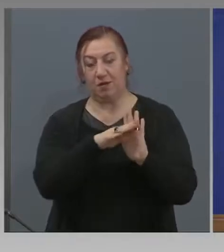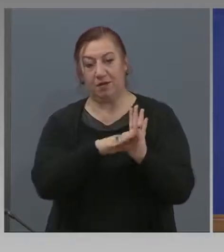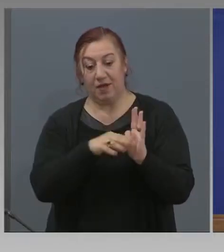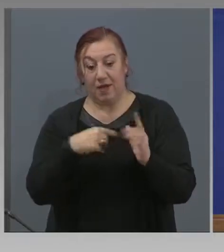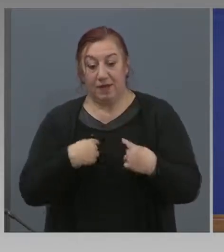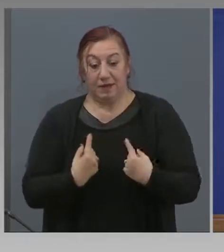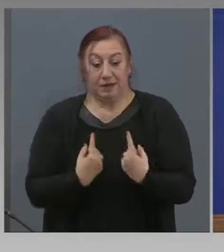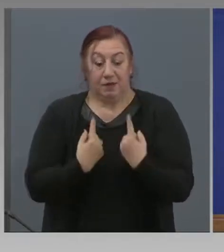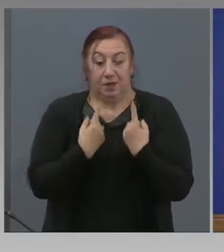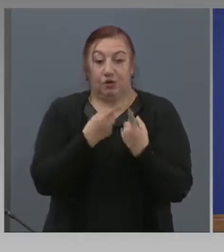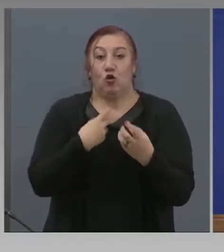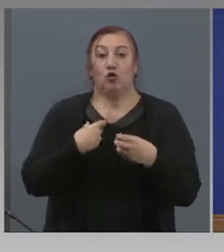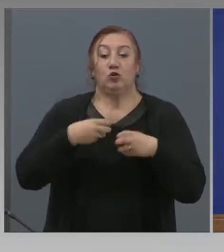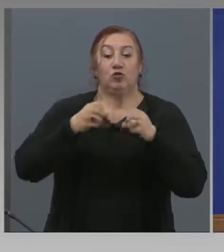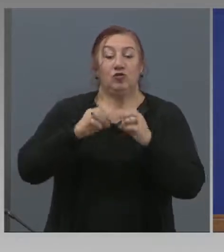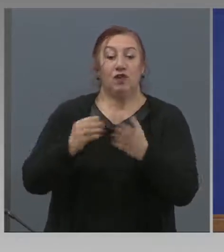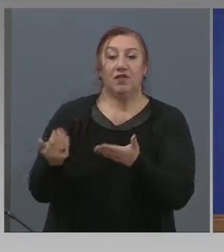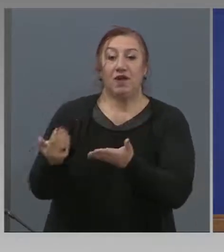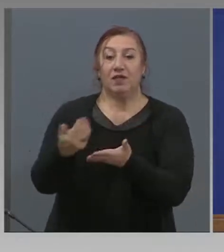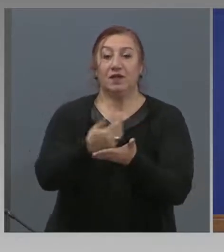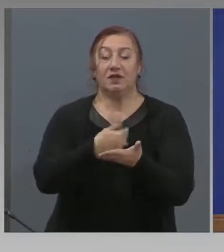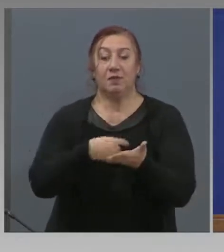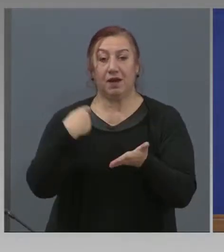стигнахме до там, че си позволява и да събира такса.